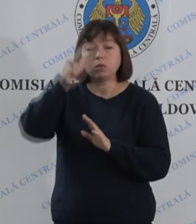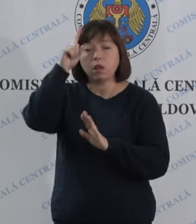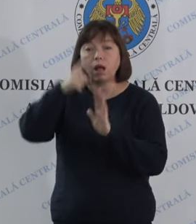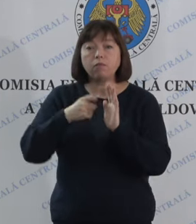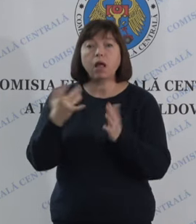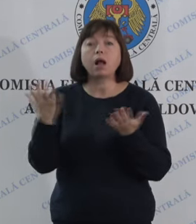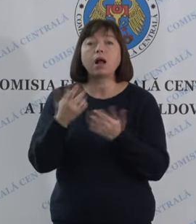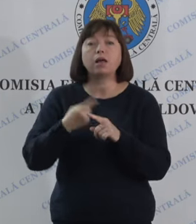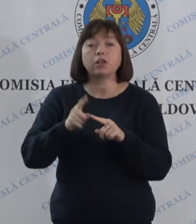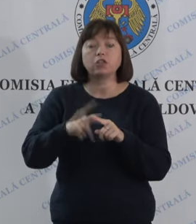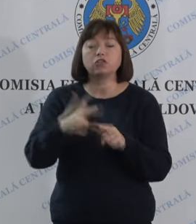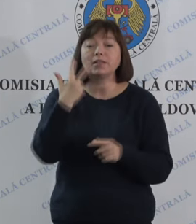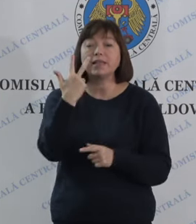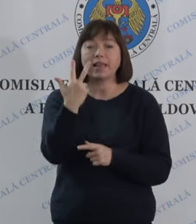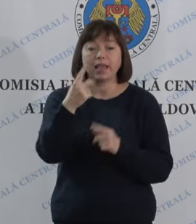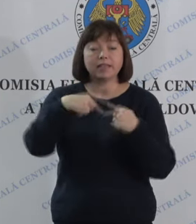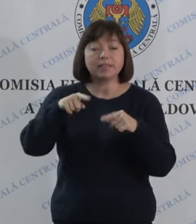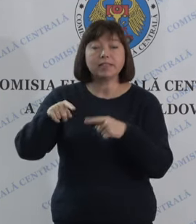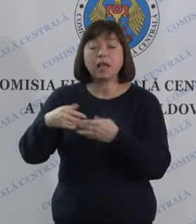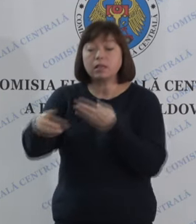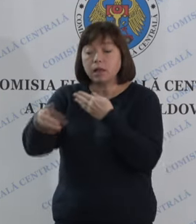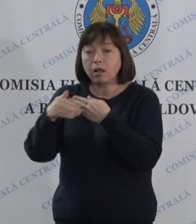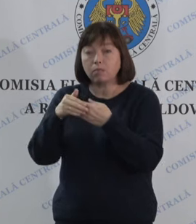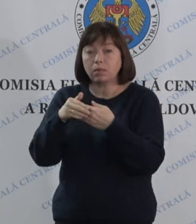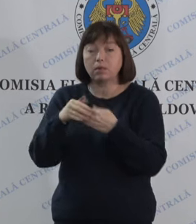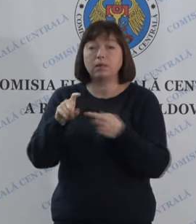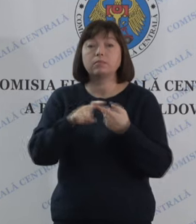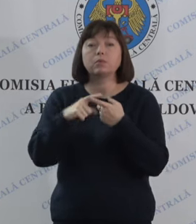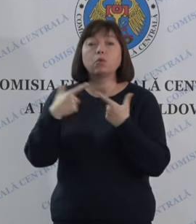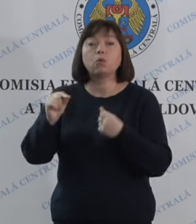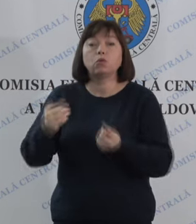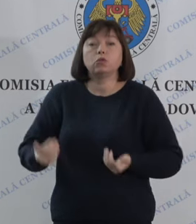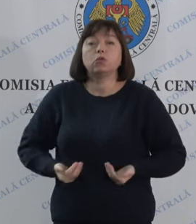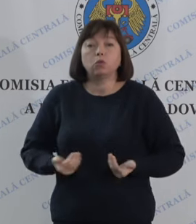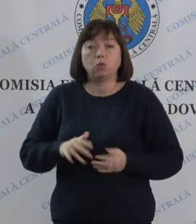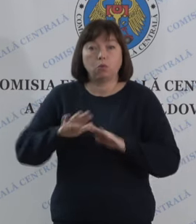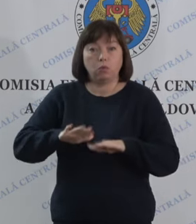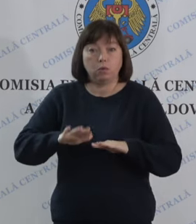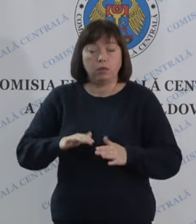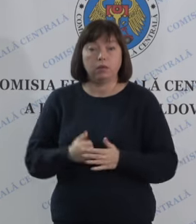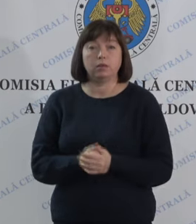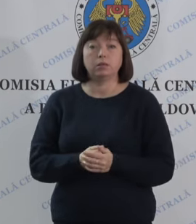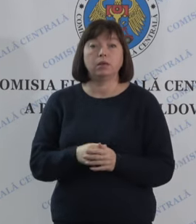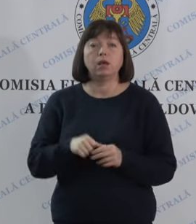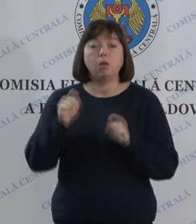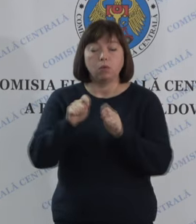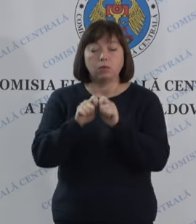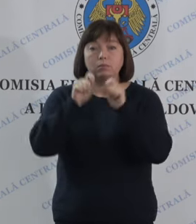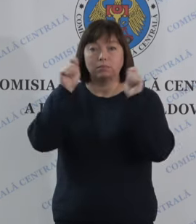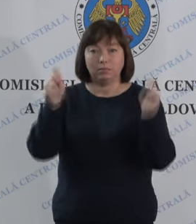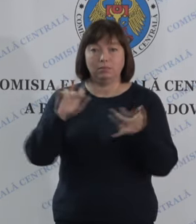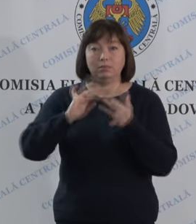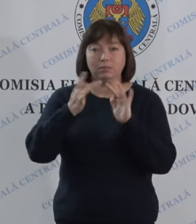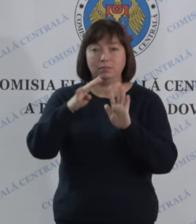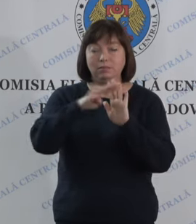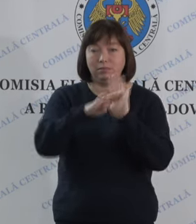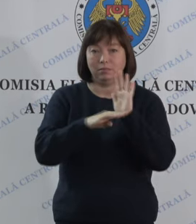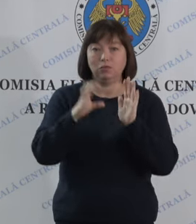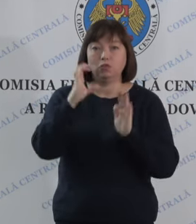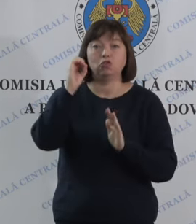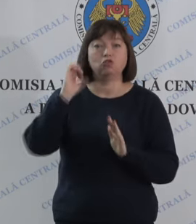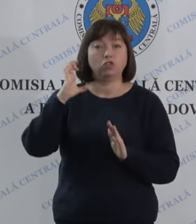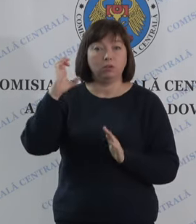sunt cele 3 mai aproapeate secții de votare, în funcție de locul unde se află, accesând aplicația Comisiei